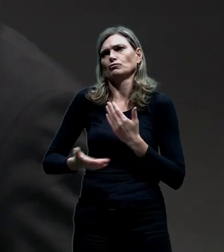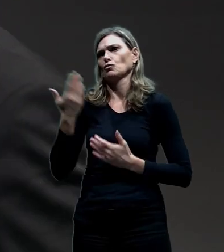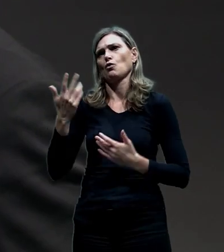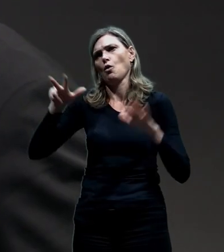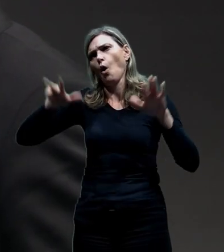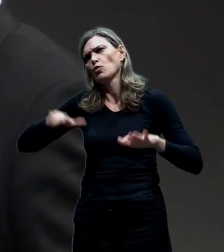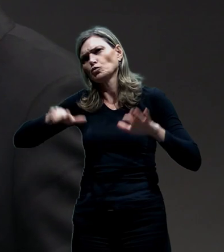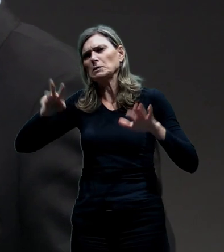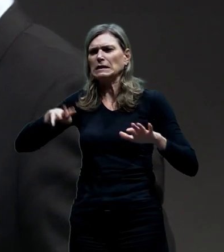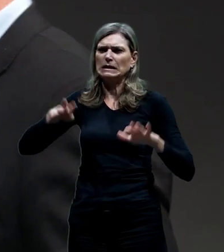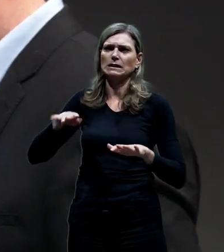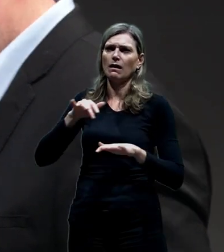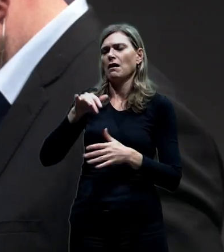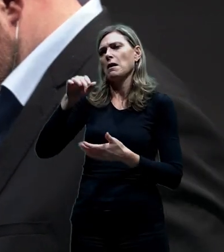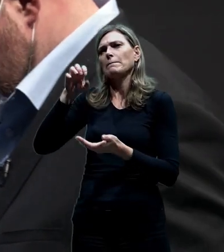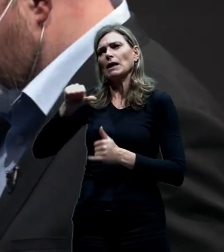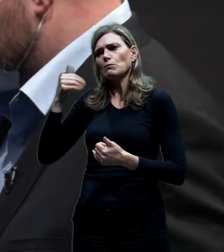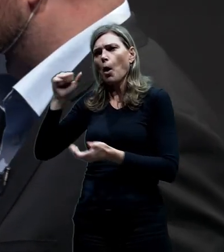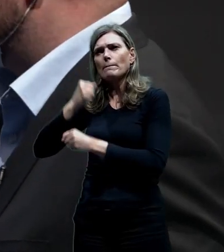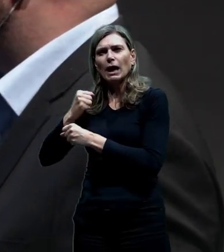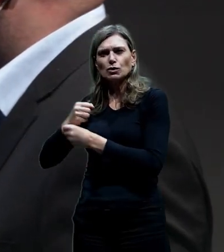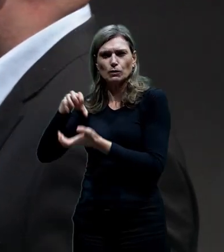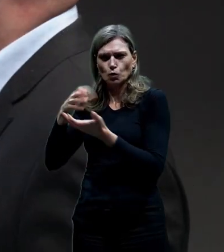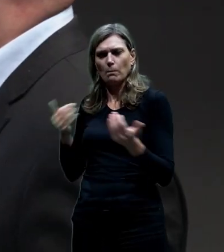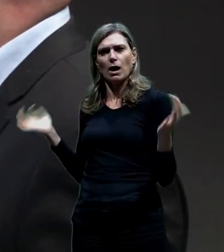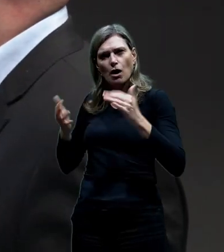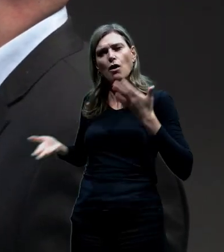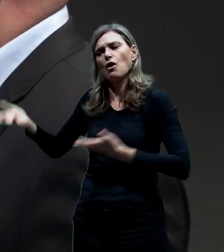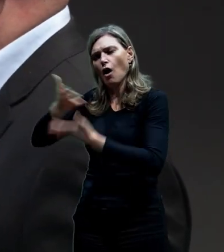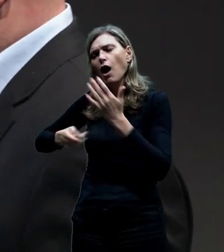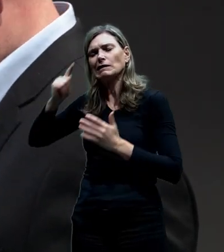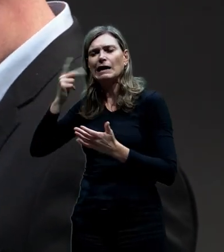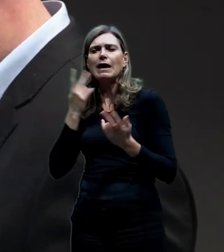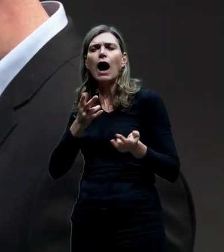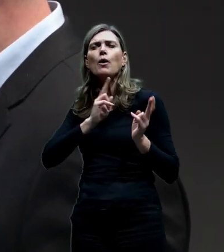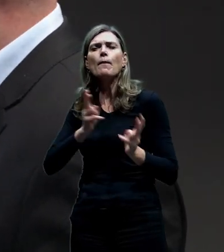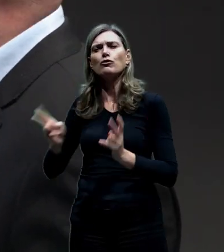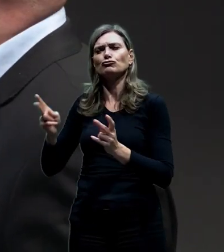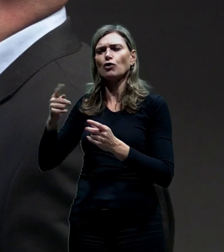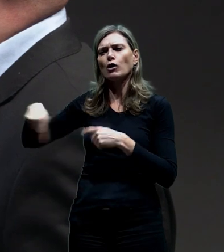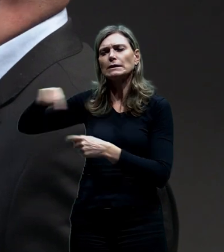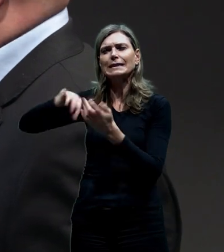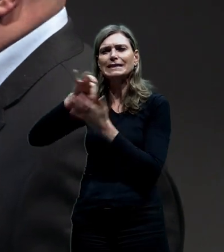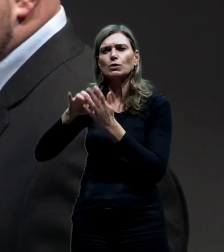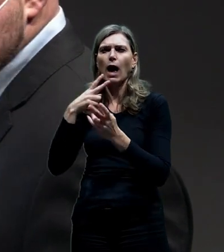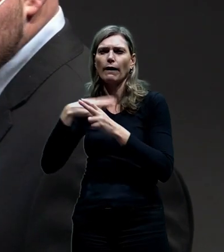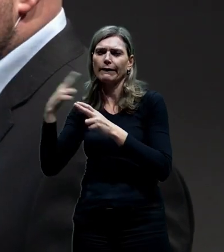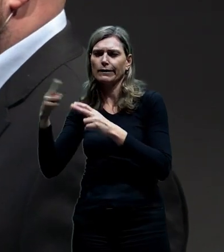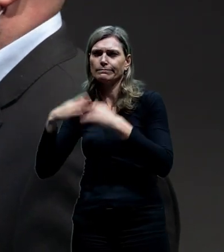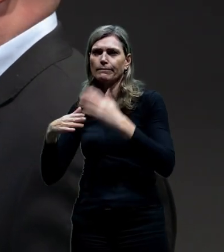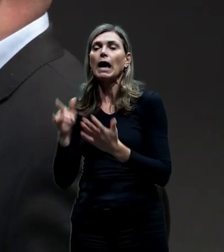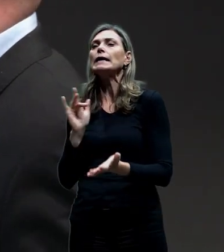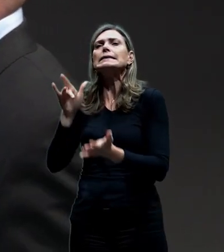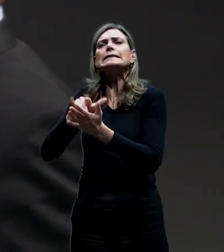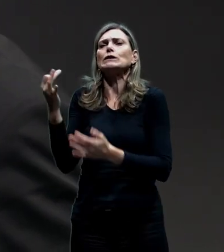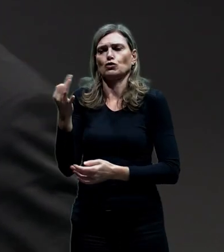naší a pracovní skupiny. Rád bych začal tím, že bych vůbec vysvětlil, co bylo předmětem